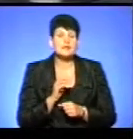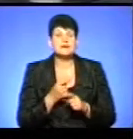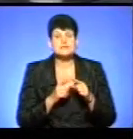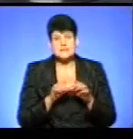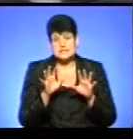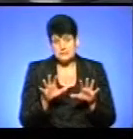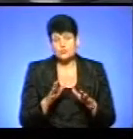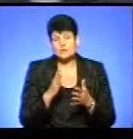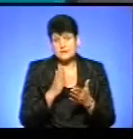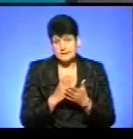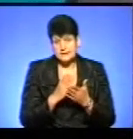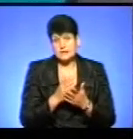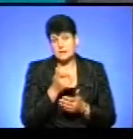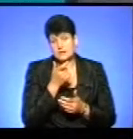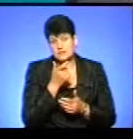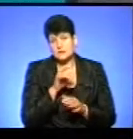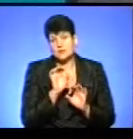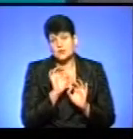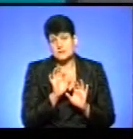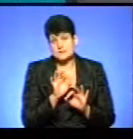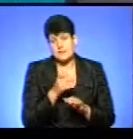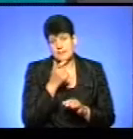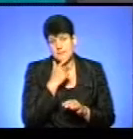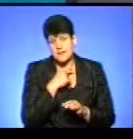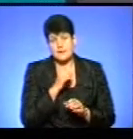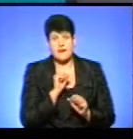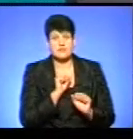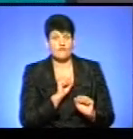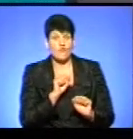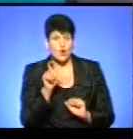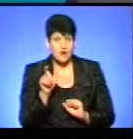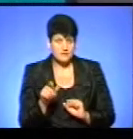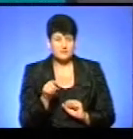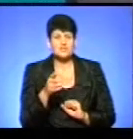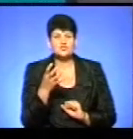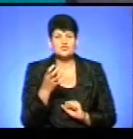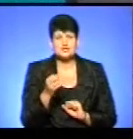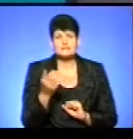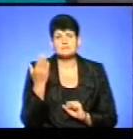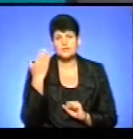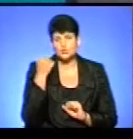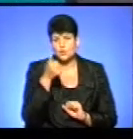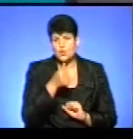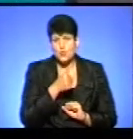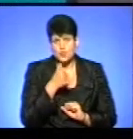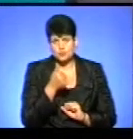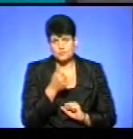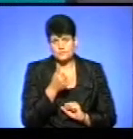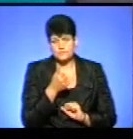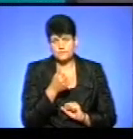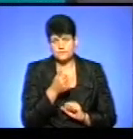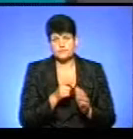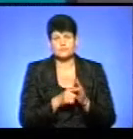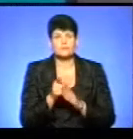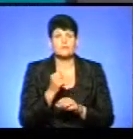є, як прокоментувала пані адвокат. Він ще з минулого року діє